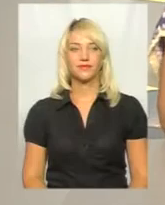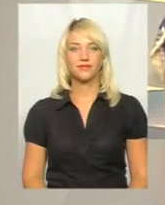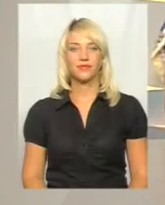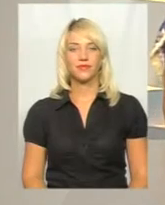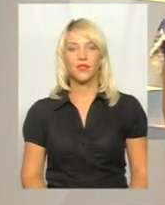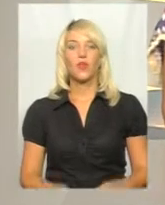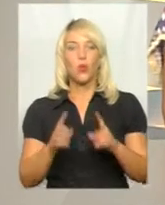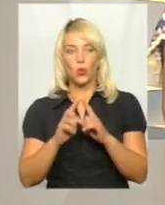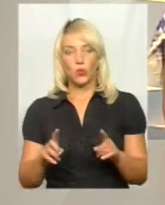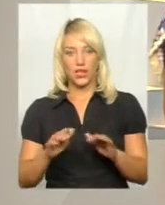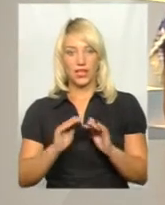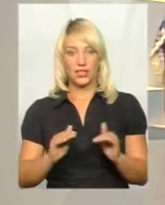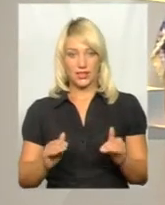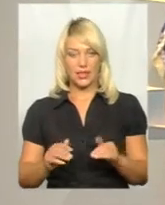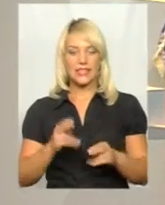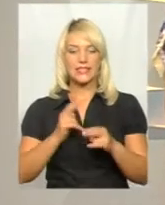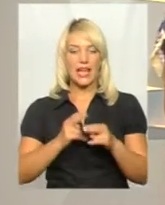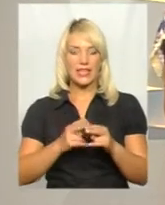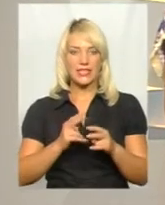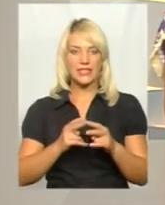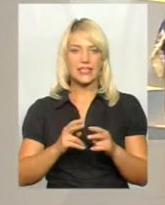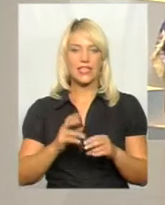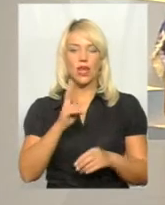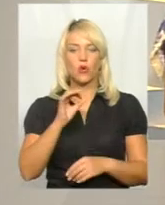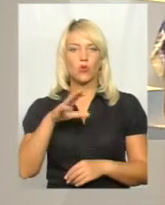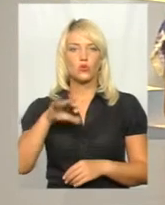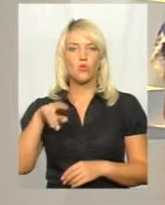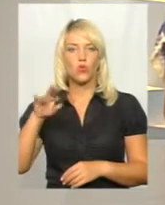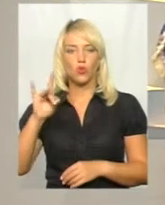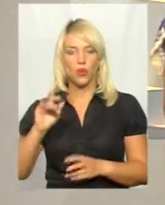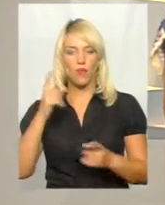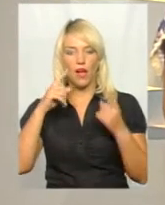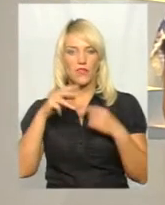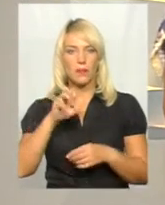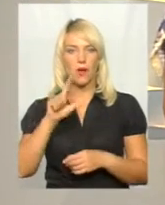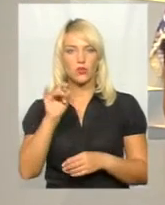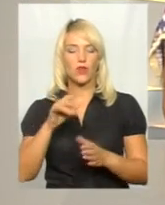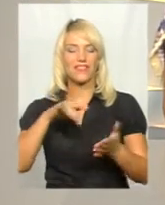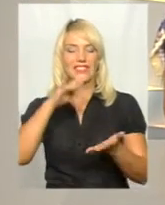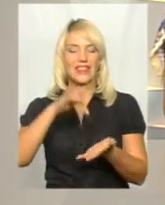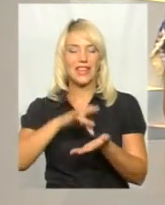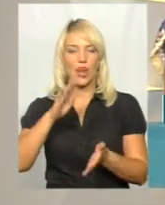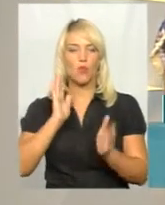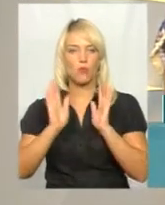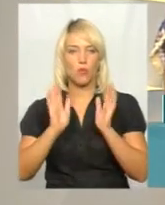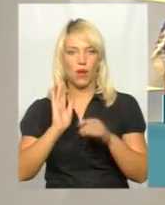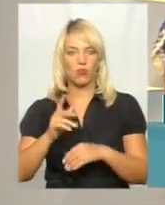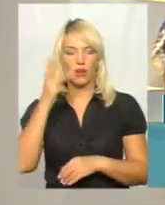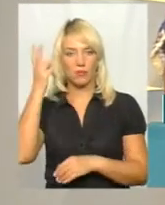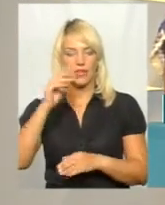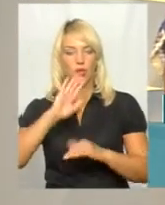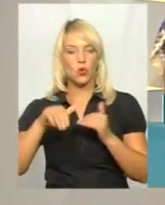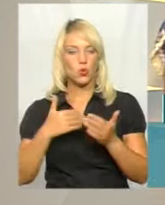Унікальний дитячий залізний космодром авторства Миколи Мазура, що у Центральному парку Хмельницького досі реконструюють.